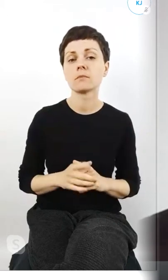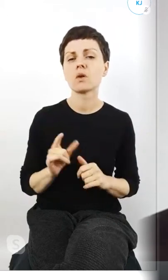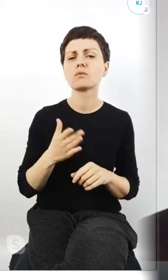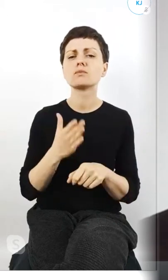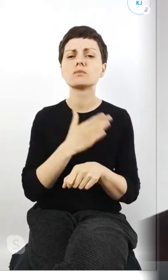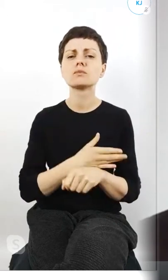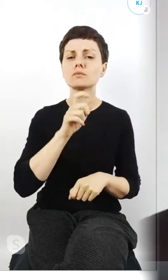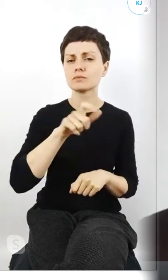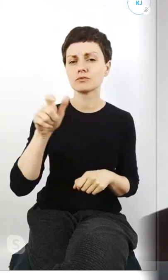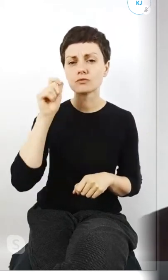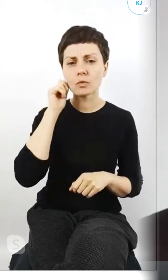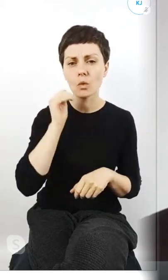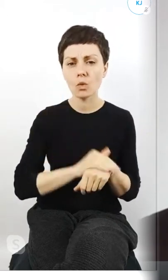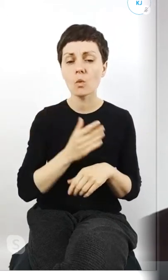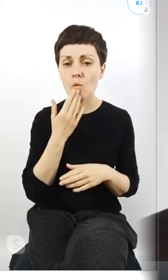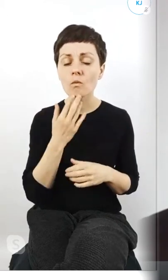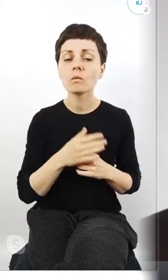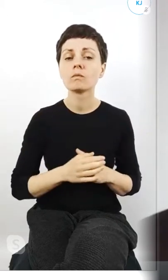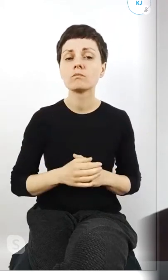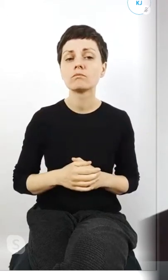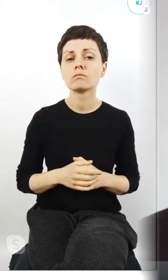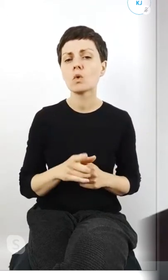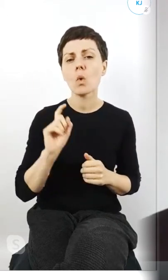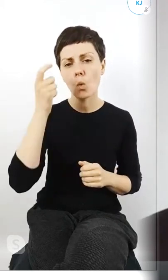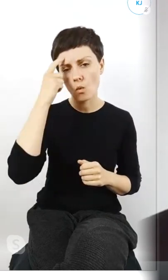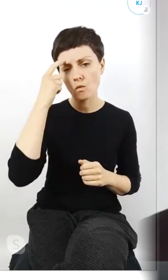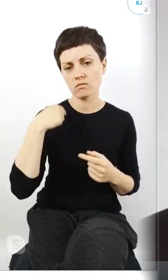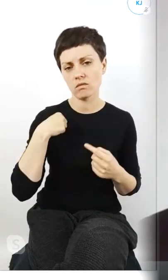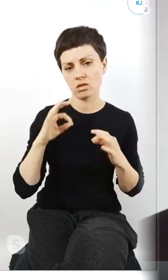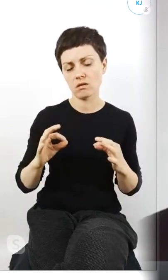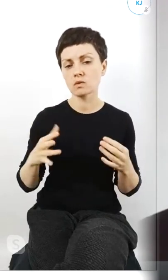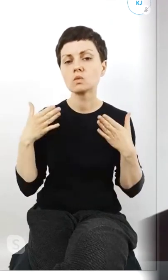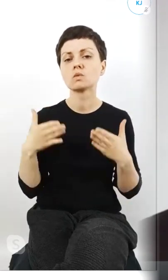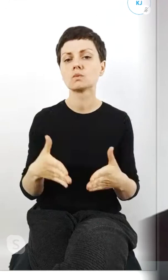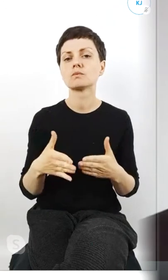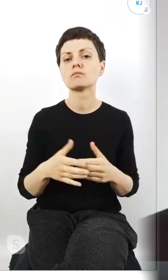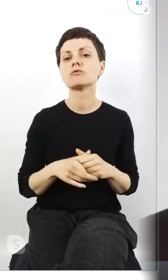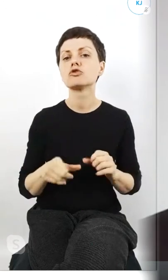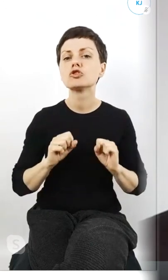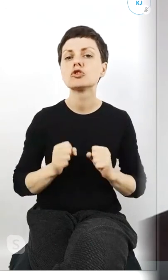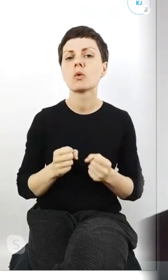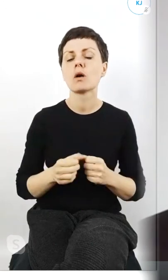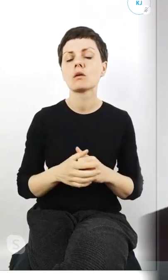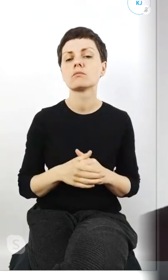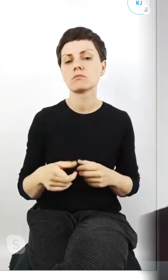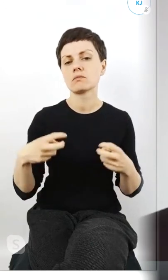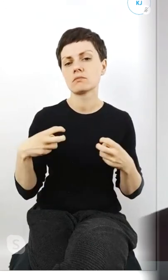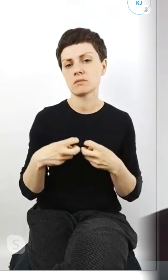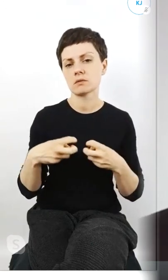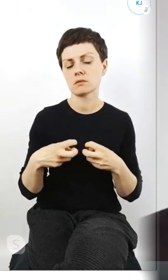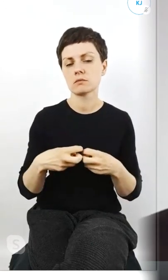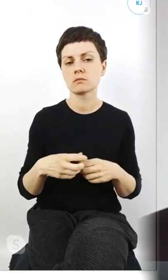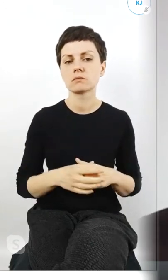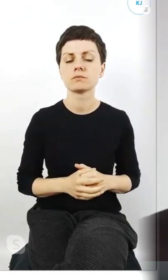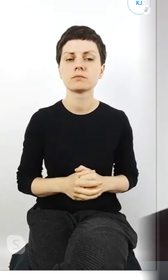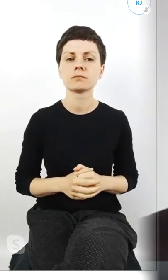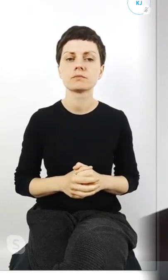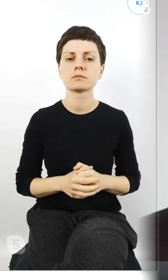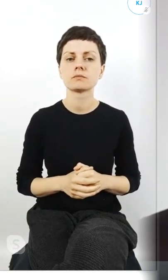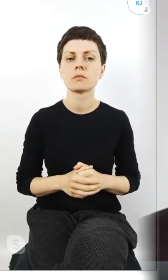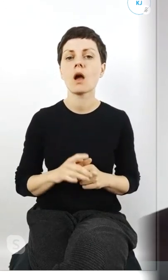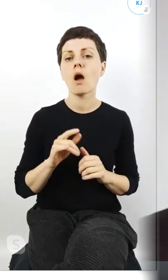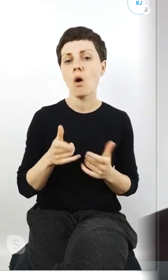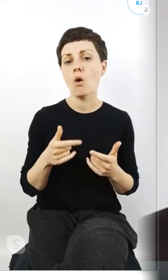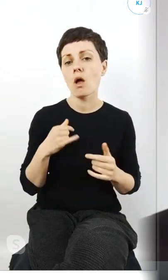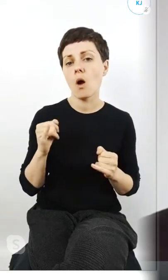mówiły, głównie to opiera się teraz właśnie na działania online jako Młodzieżowa